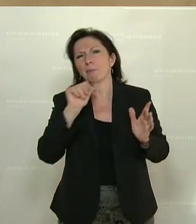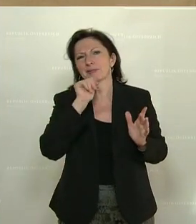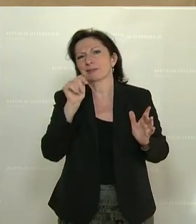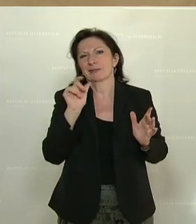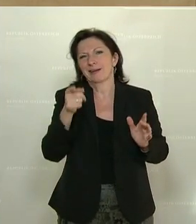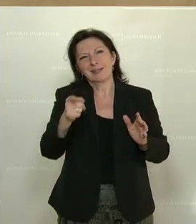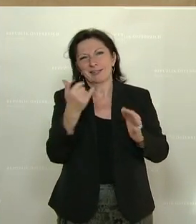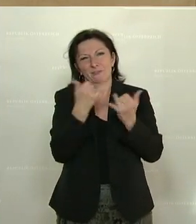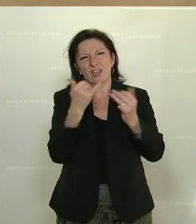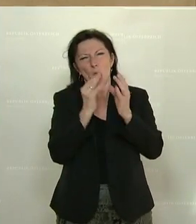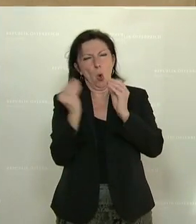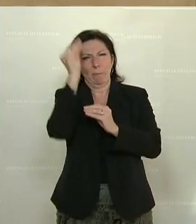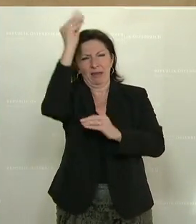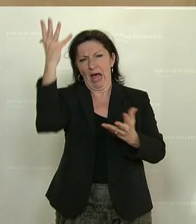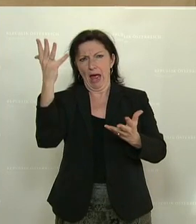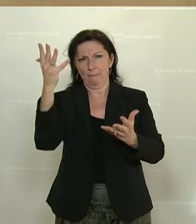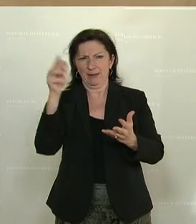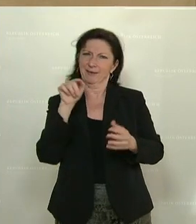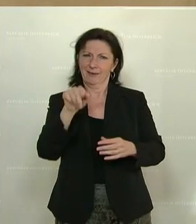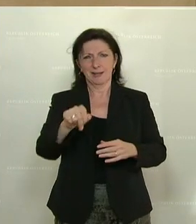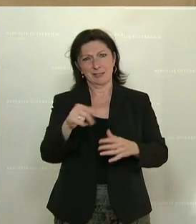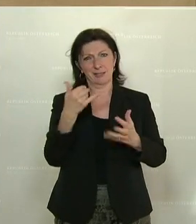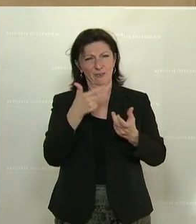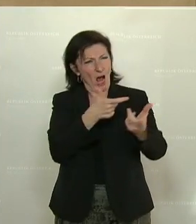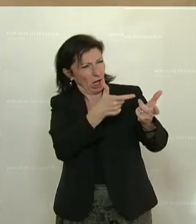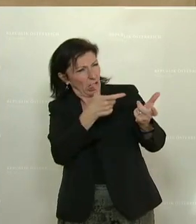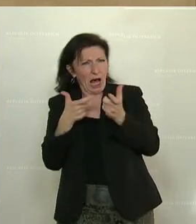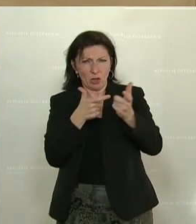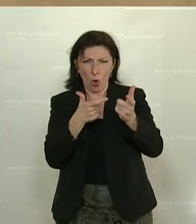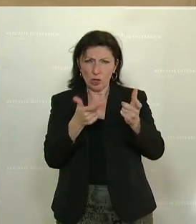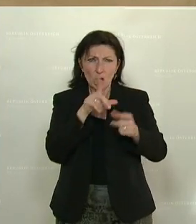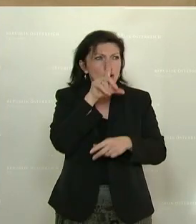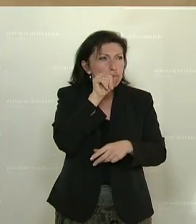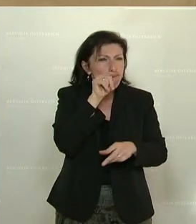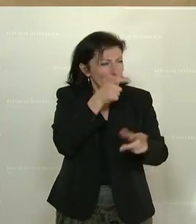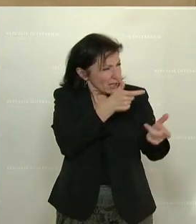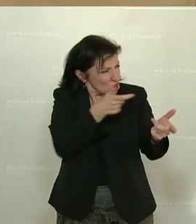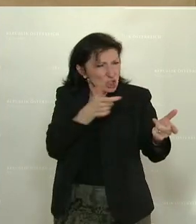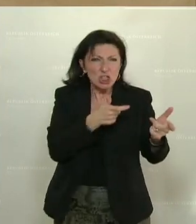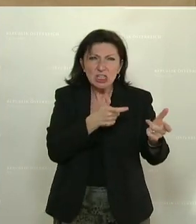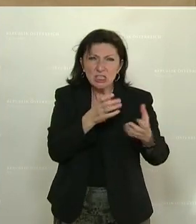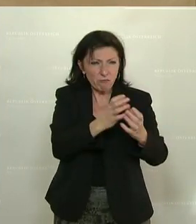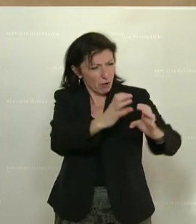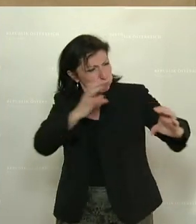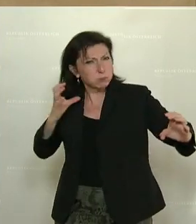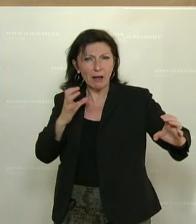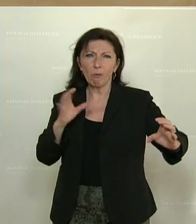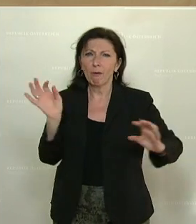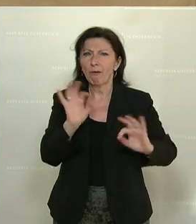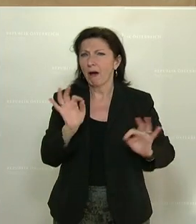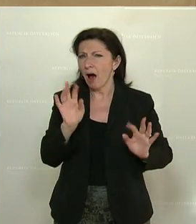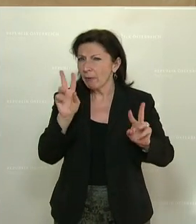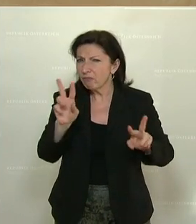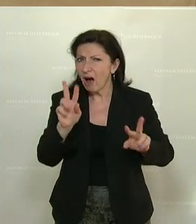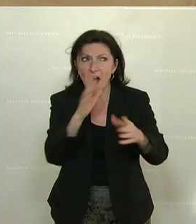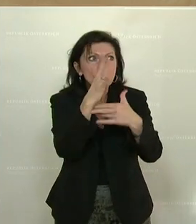schießen mit Kanonen, nicht einmal auf Spatzen, sogar auf Schmetterlinge. Worauf es Ihnen ankommt, meine sehr verehrten Damen und Herren von der FPÖ, ist